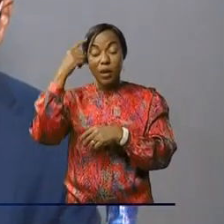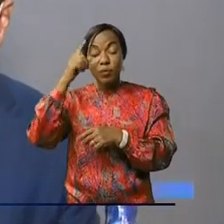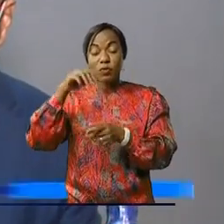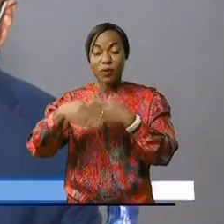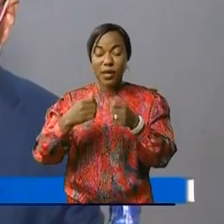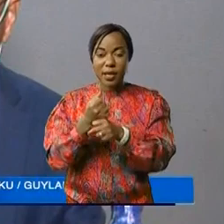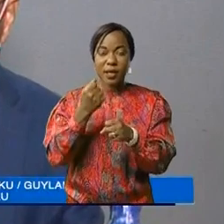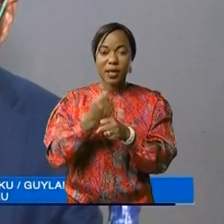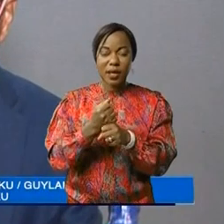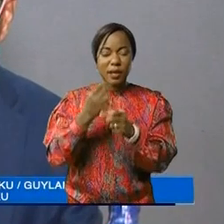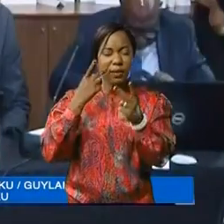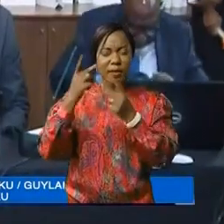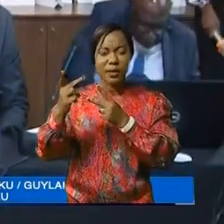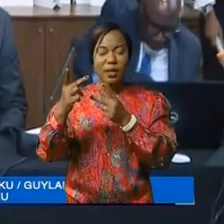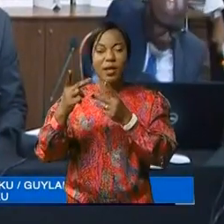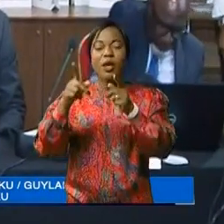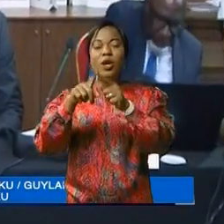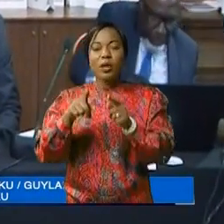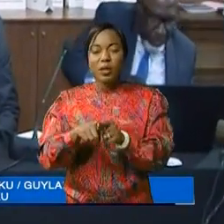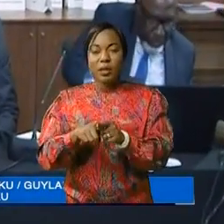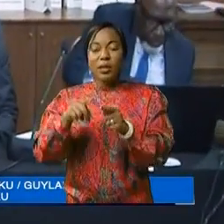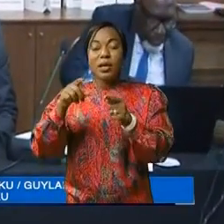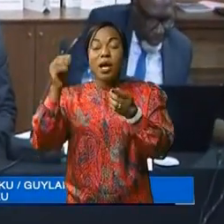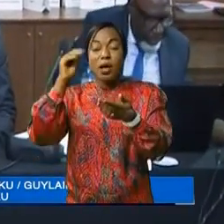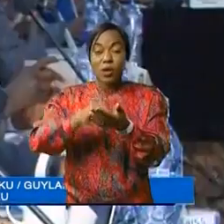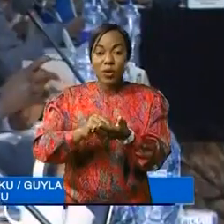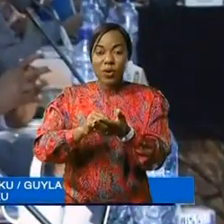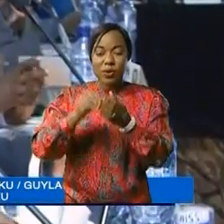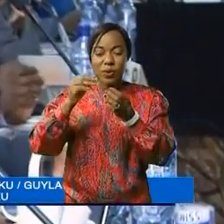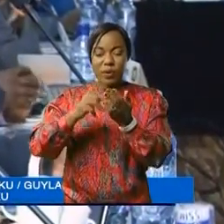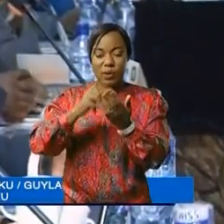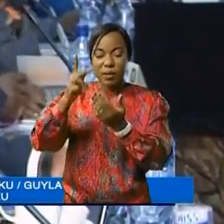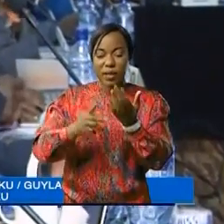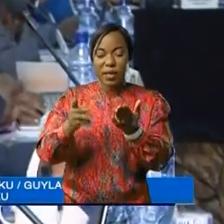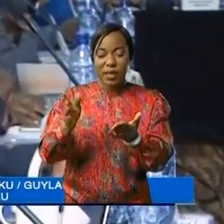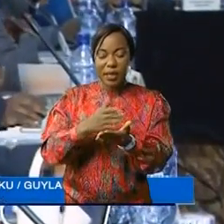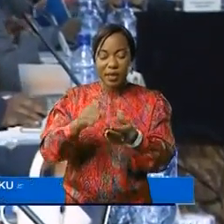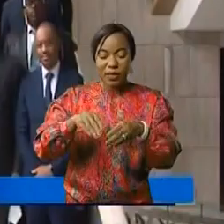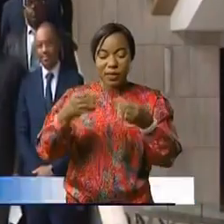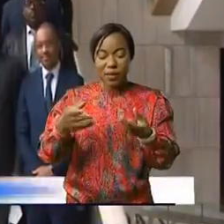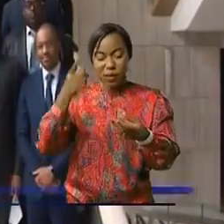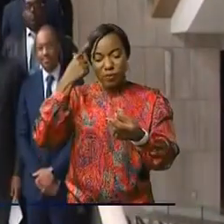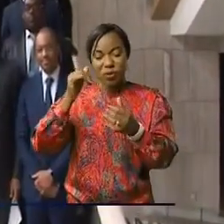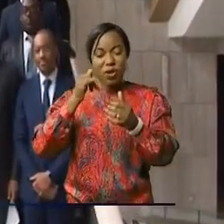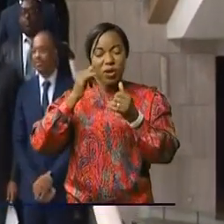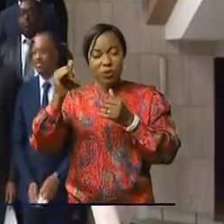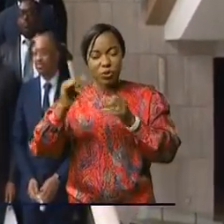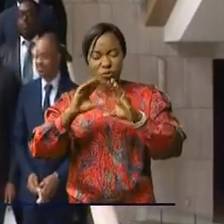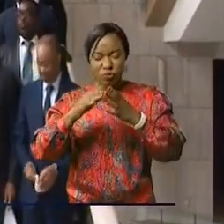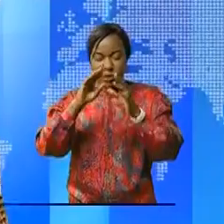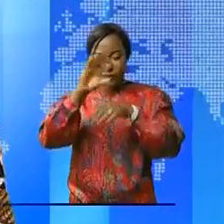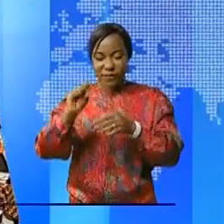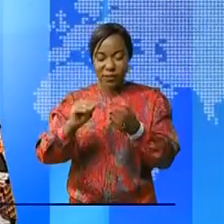opérationnaliser un observatoire virtuel des Ethiques et à élaborer un livre blanc de la politique des Ethiques en Afrique centrale.